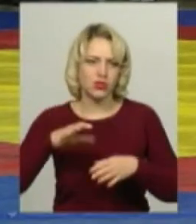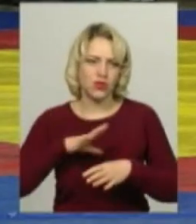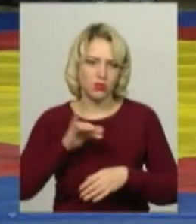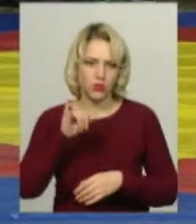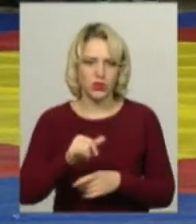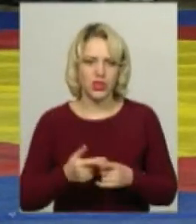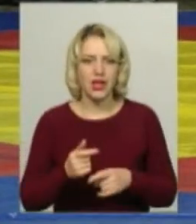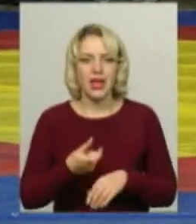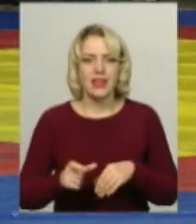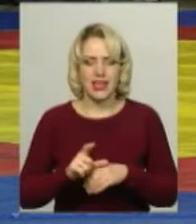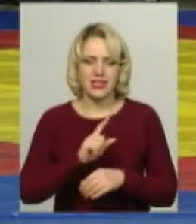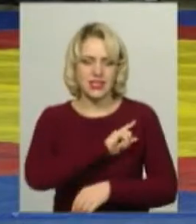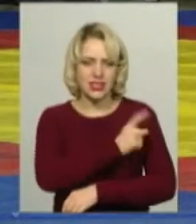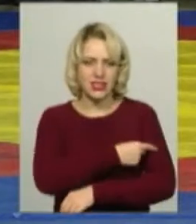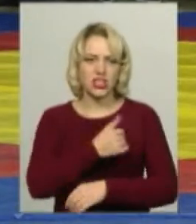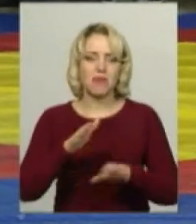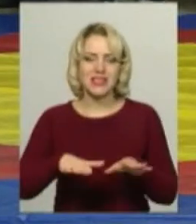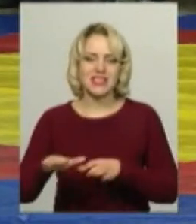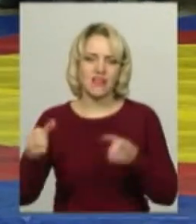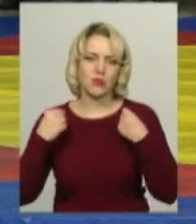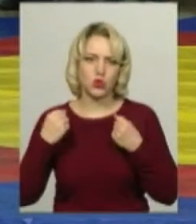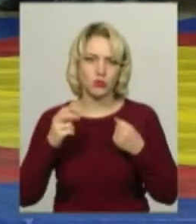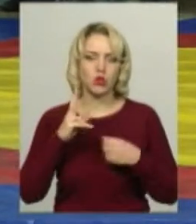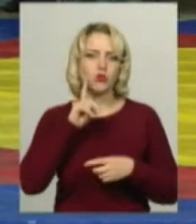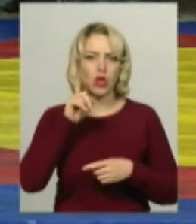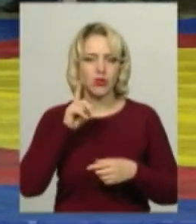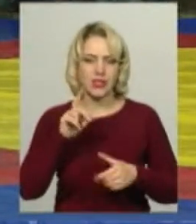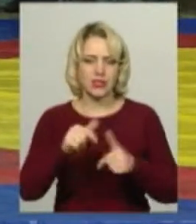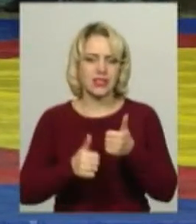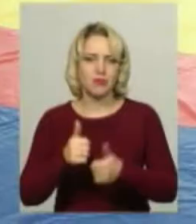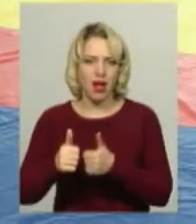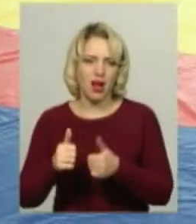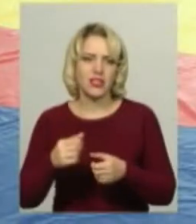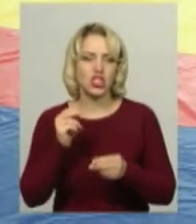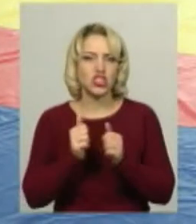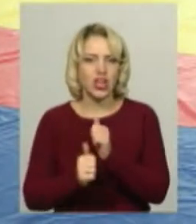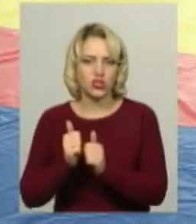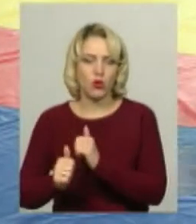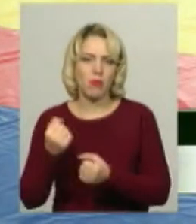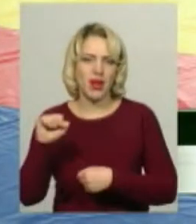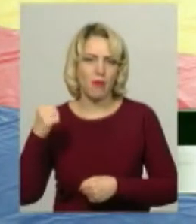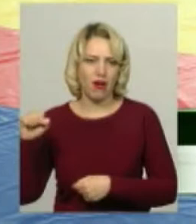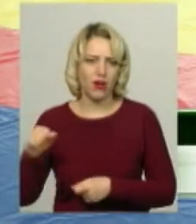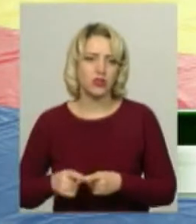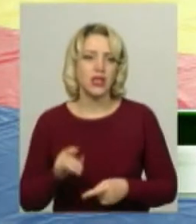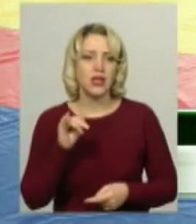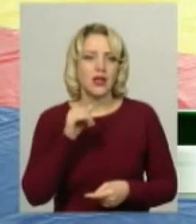тренера, серед них і найсильніші місцеві спортсмени, які на юнацьких змаганнях часто перемагають. Не на всіх змаганнях,